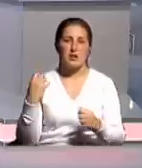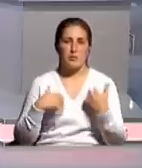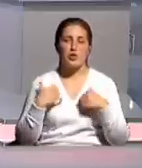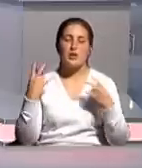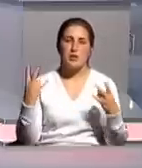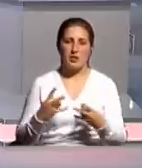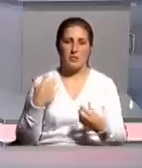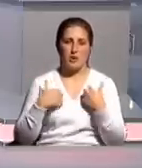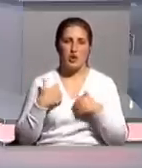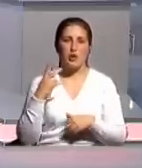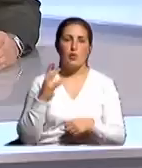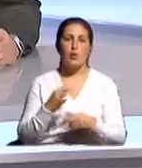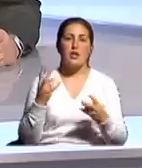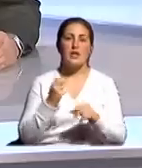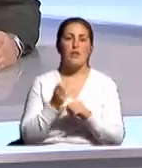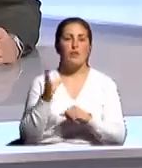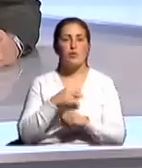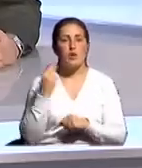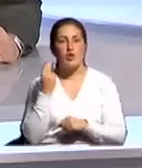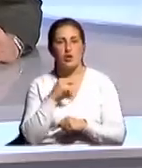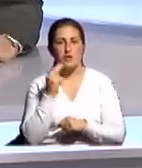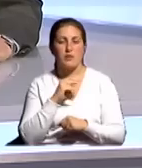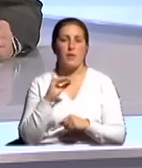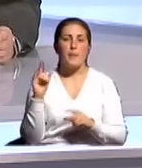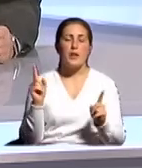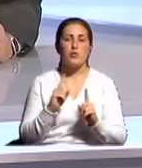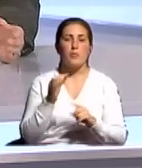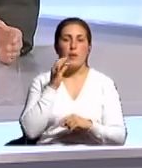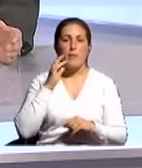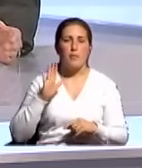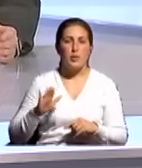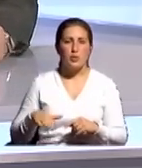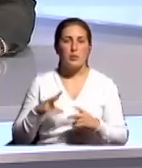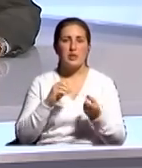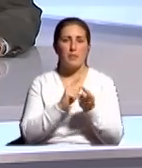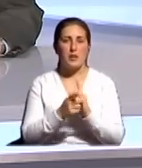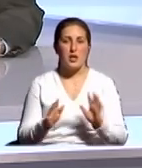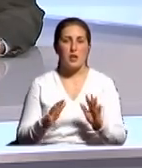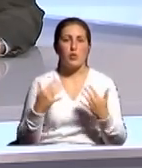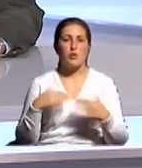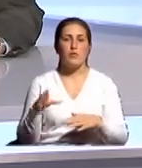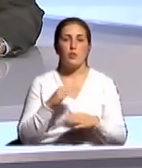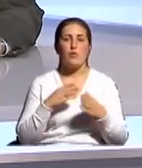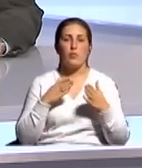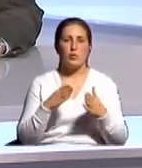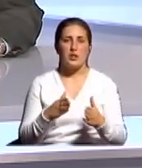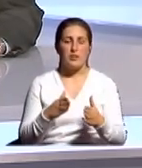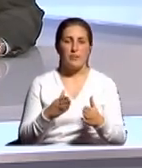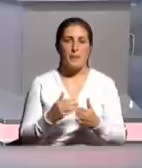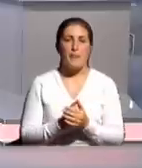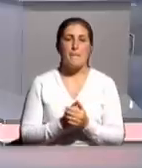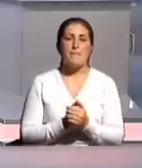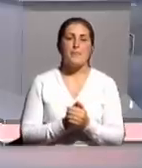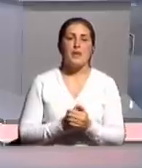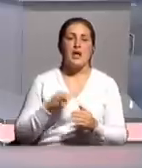спешить, но делать все качественно и обстоятельно, чтобы потом не менять уже в пути, как говорится, намеченную программу. И